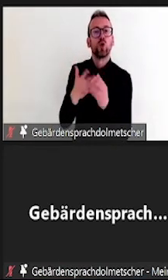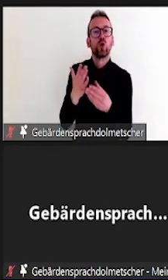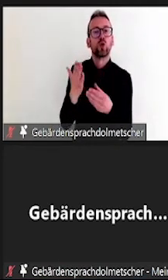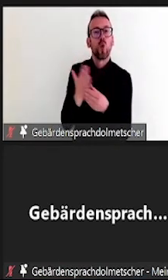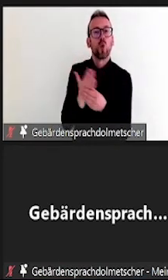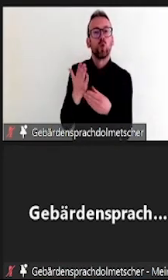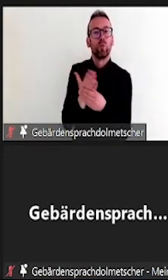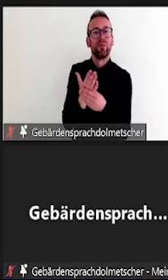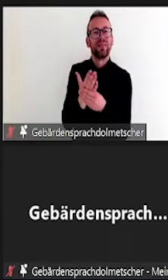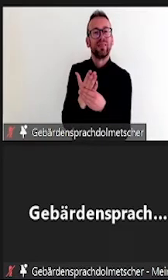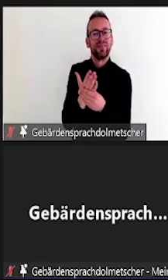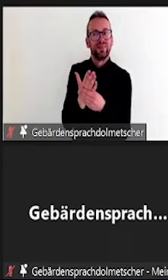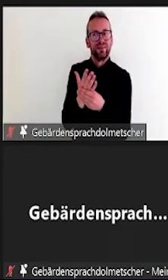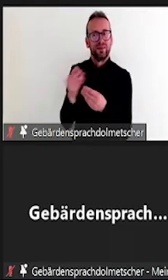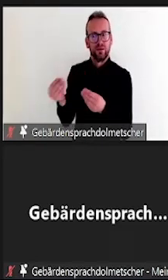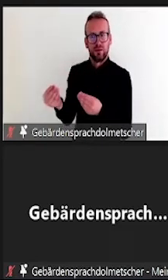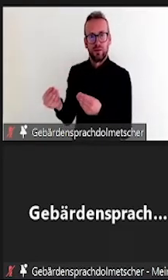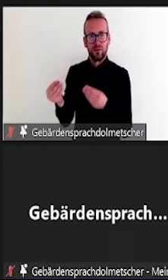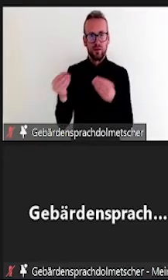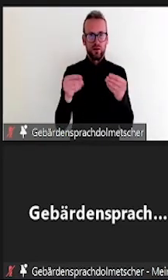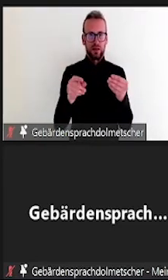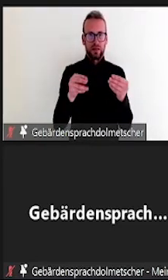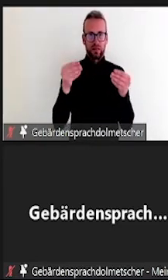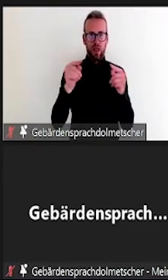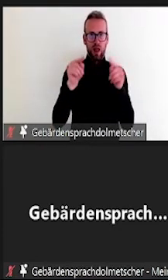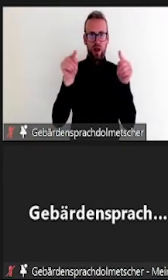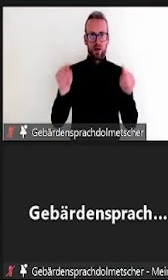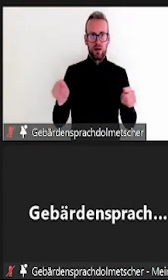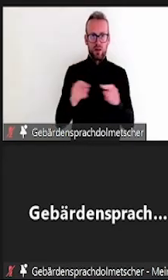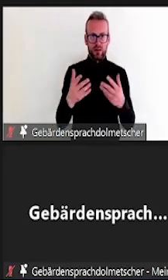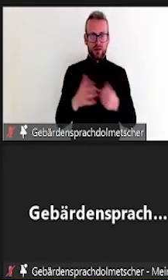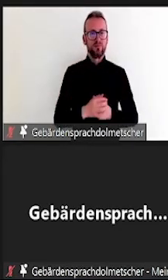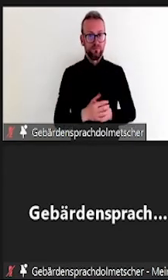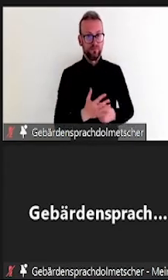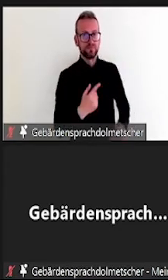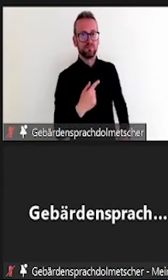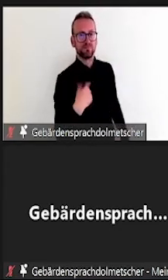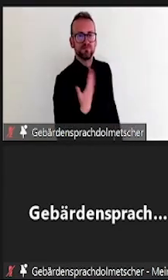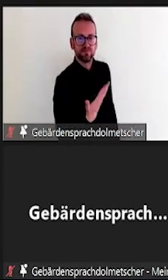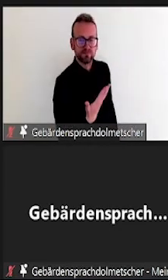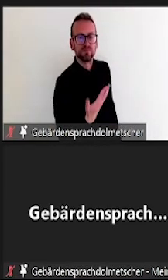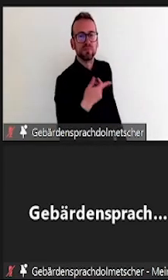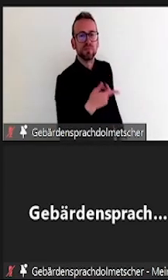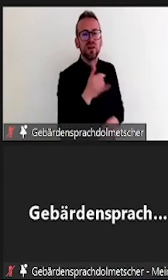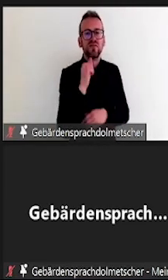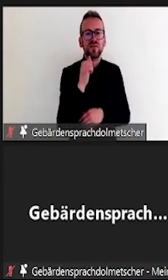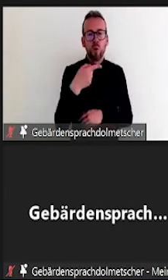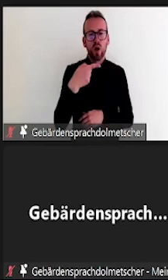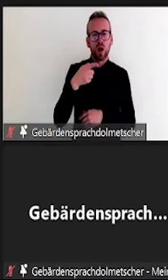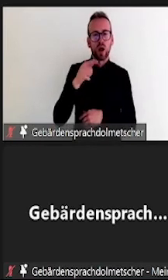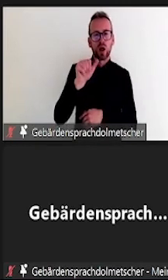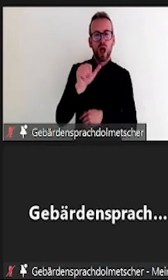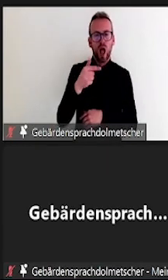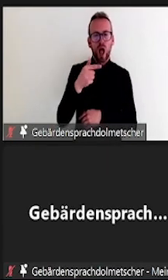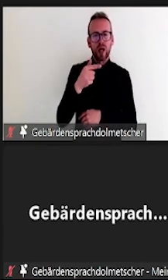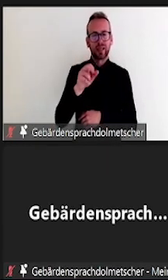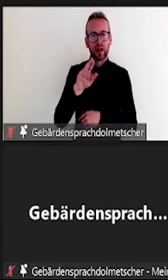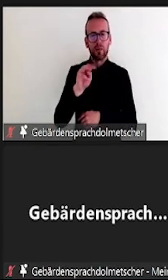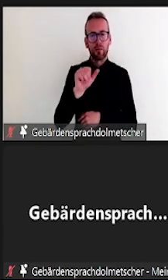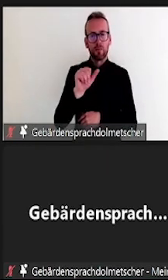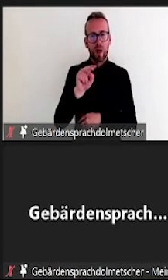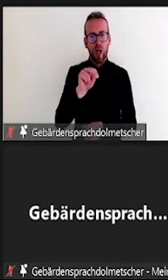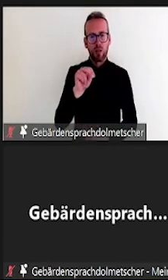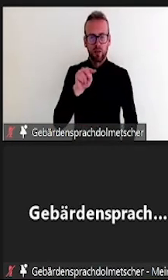Belange Studierenden mit Behinderung oder chronischen Krankheiten. Und als Dritte im Bunde ist noch Marie-Louise Schütt als wissenschaftliche